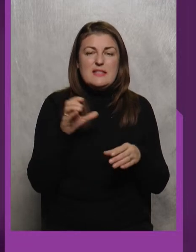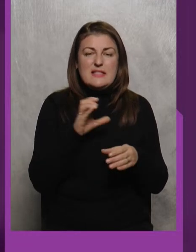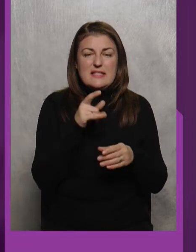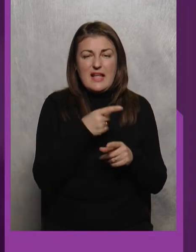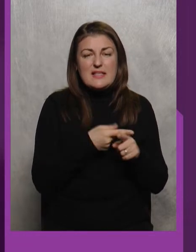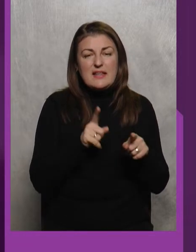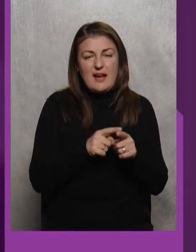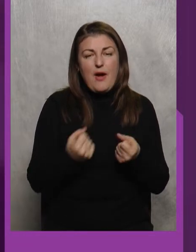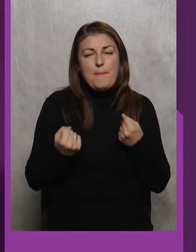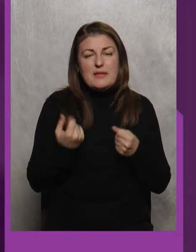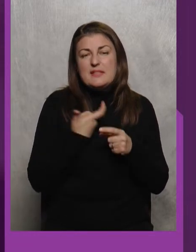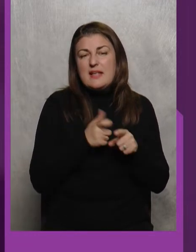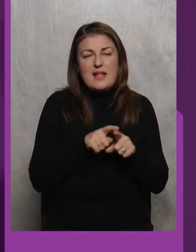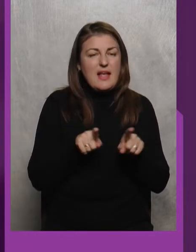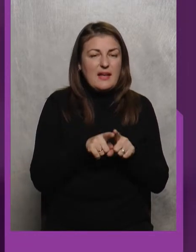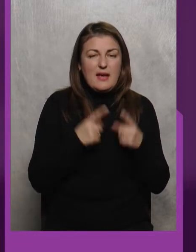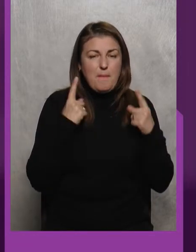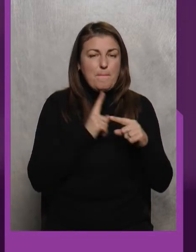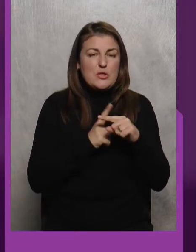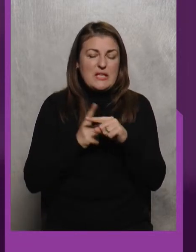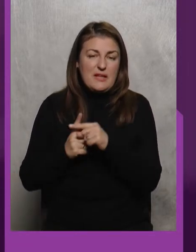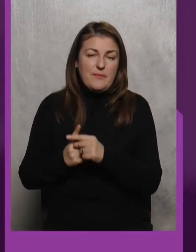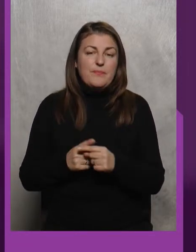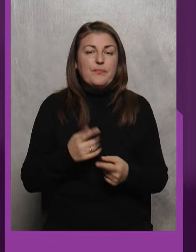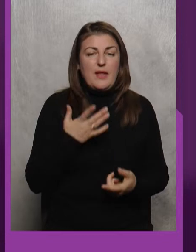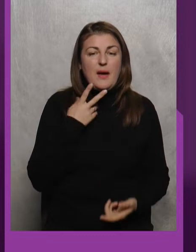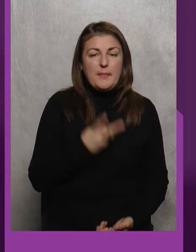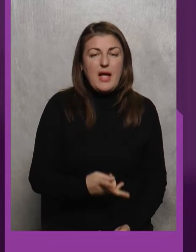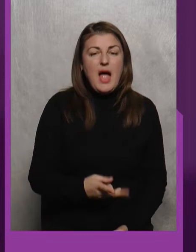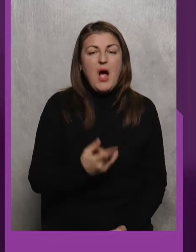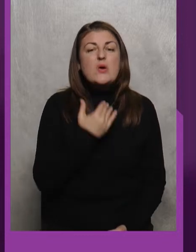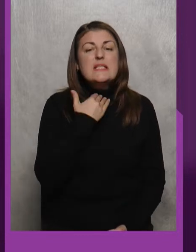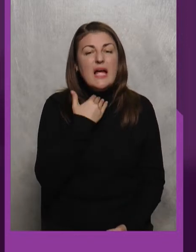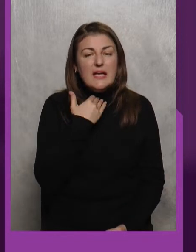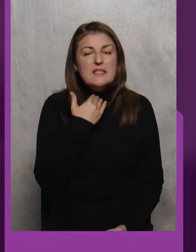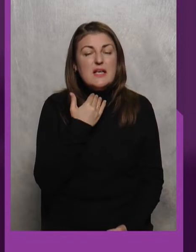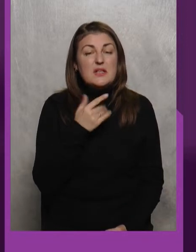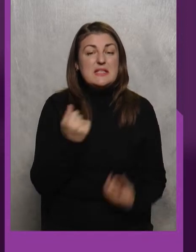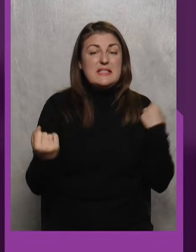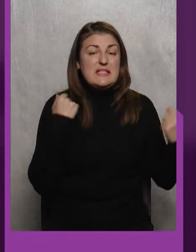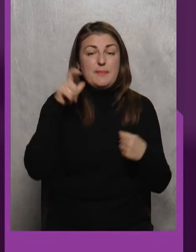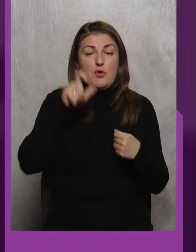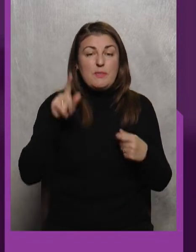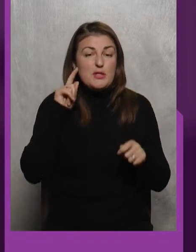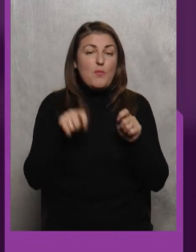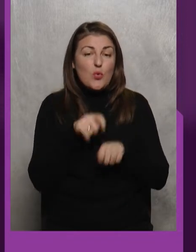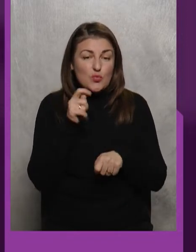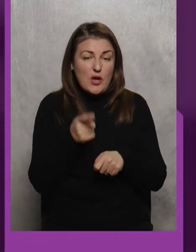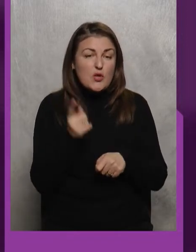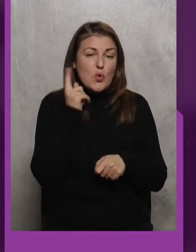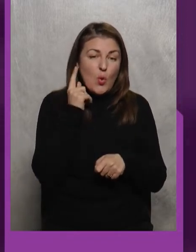Підтримка Це такий позитив Ну, а от Здається Спортсмени З порушеннями Так,